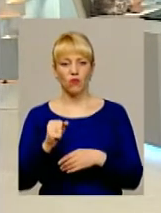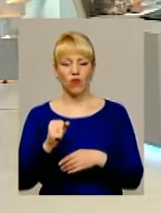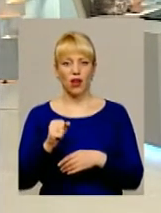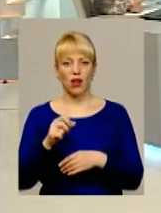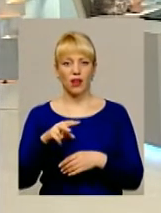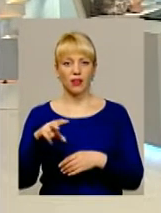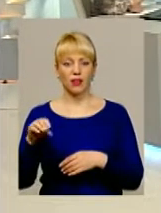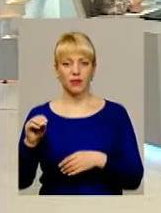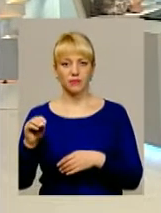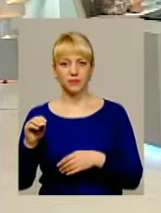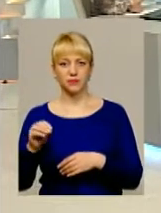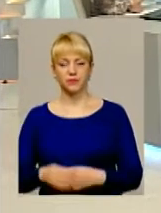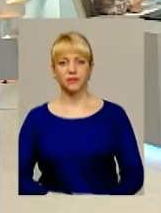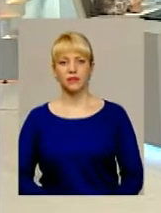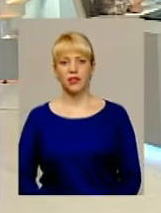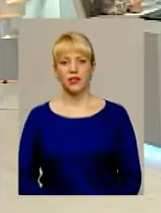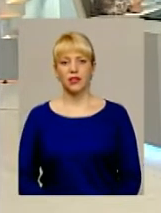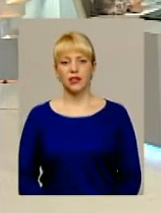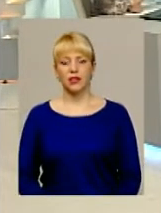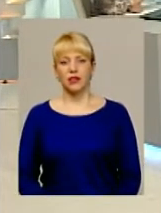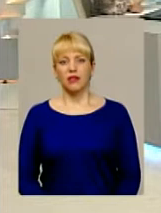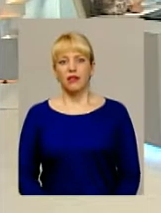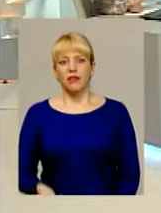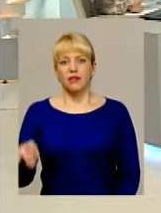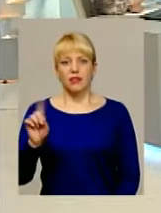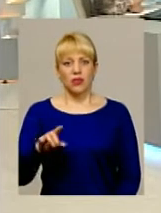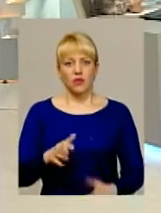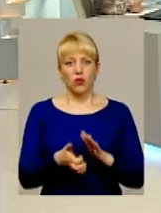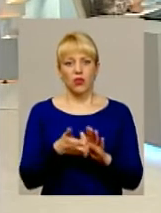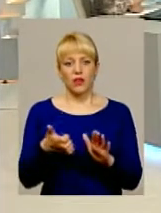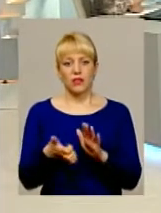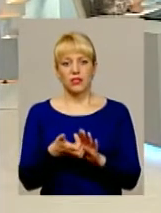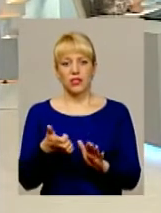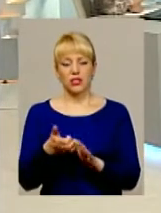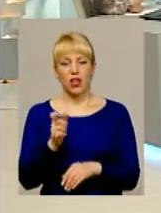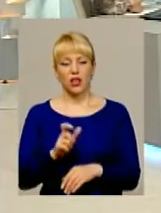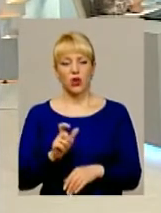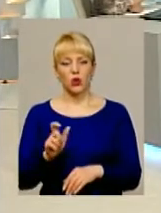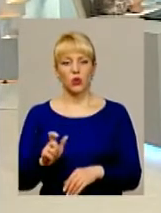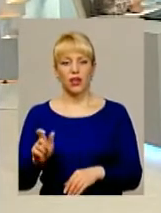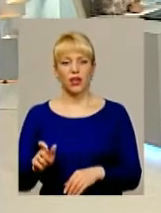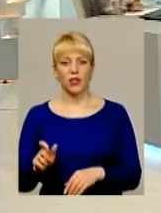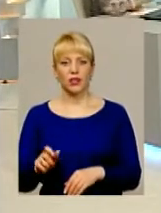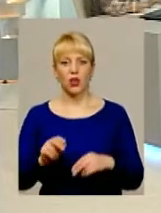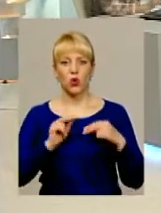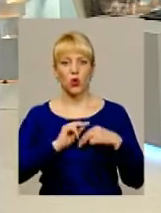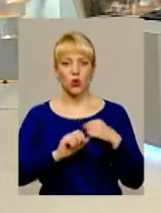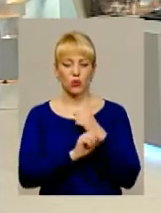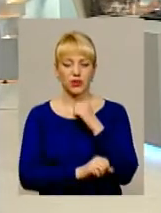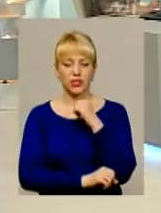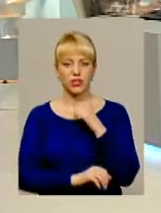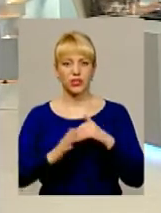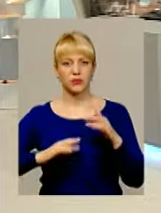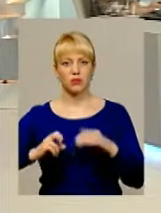все рівно не вистачає, навіть людей, робітничих спеціальностей.